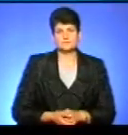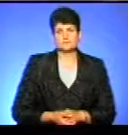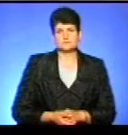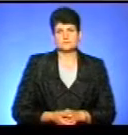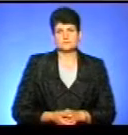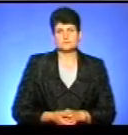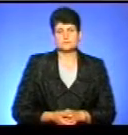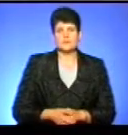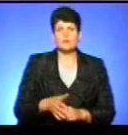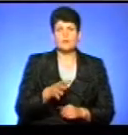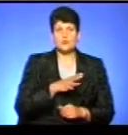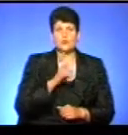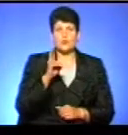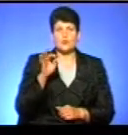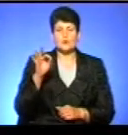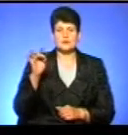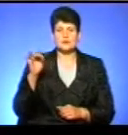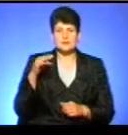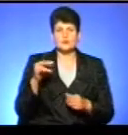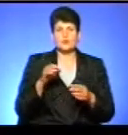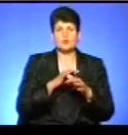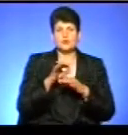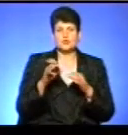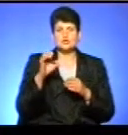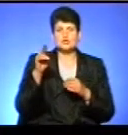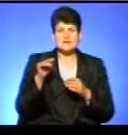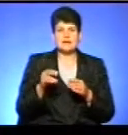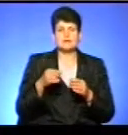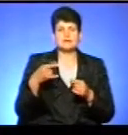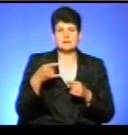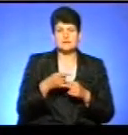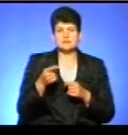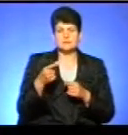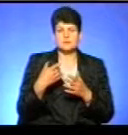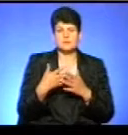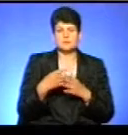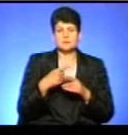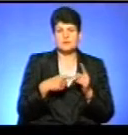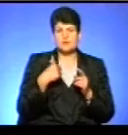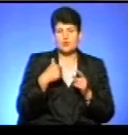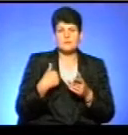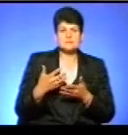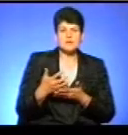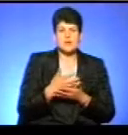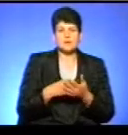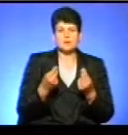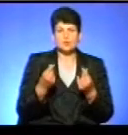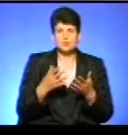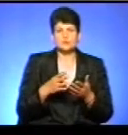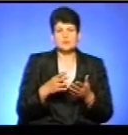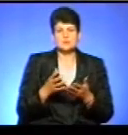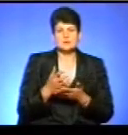Був координатором проєкту «Соціальний таксі» в Тернополі. Близько пів року ми збирали кошти, зібрали